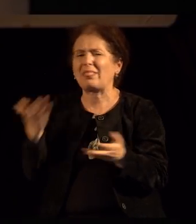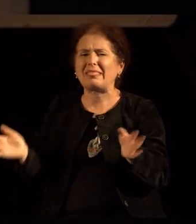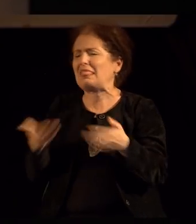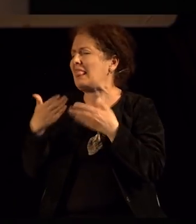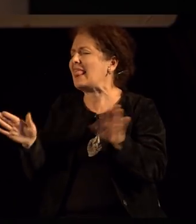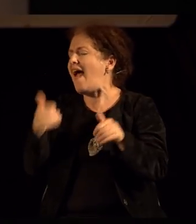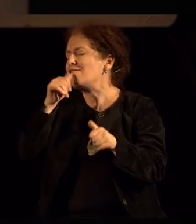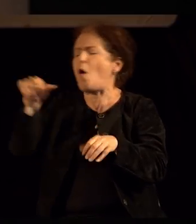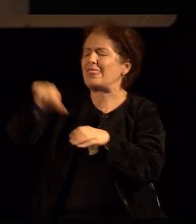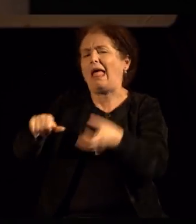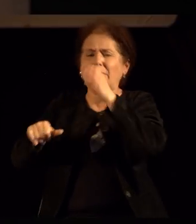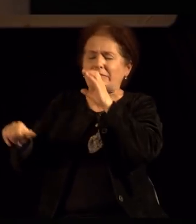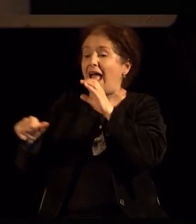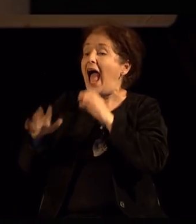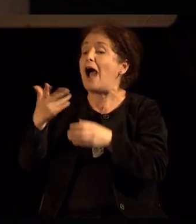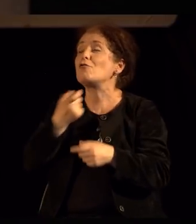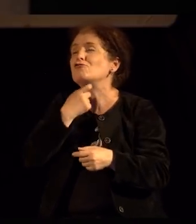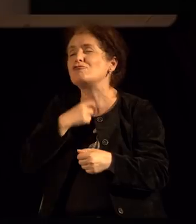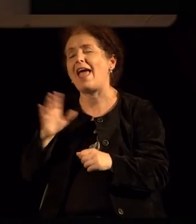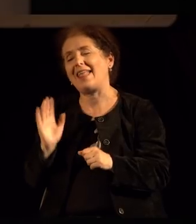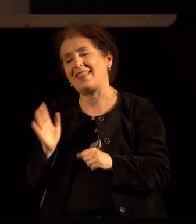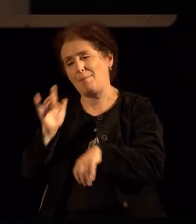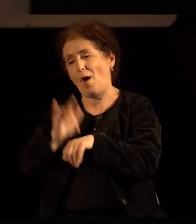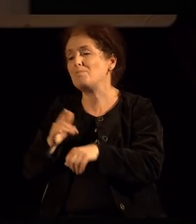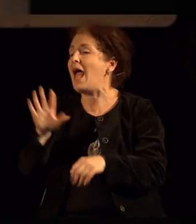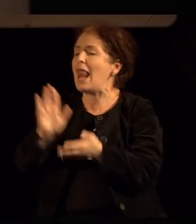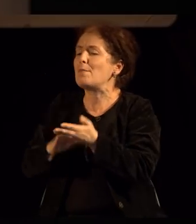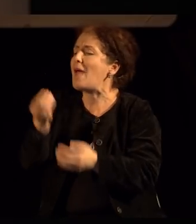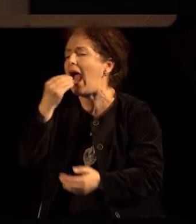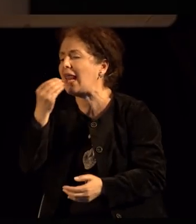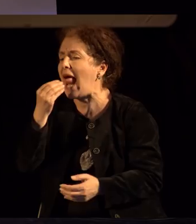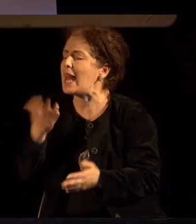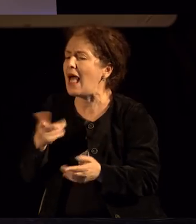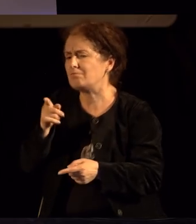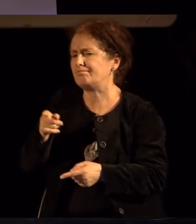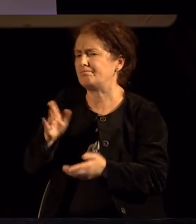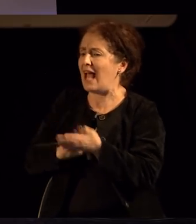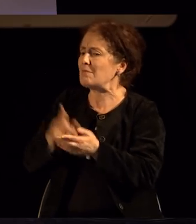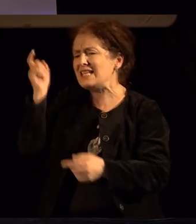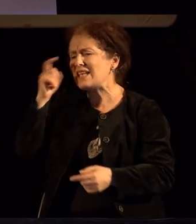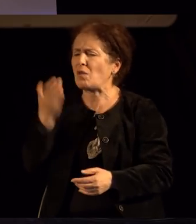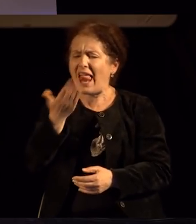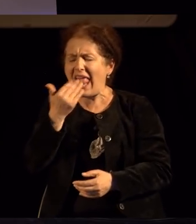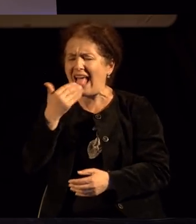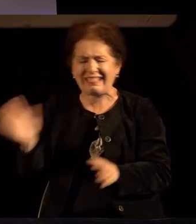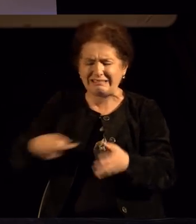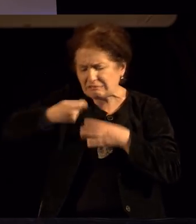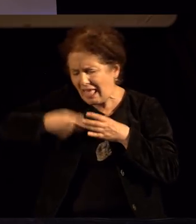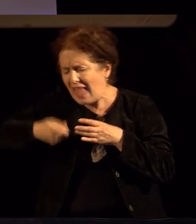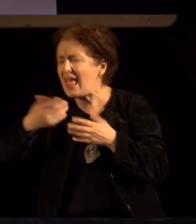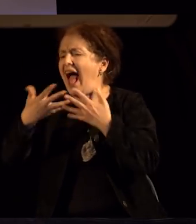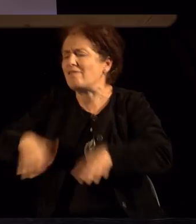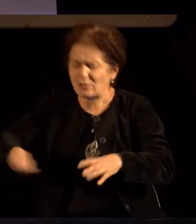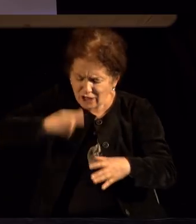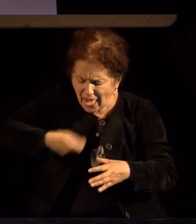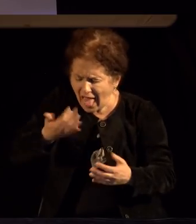не го имаме тоа чувство. Второ, кога ја чувствуваме храната? Секој ден ако јадеш, не ја чувстваш механички.